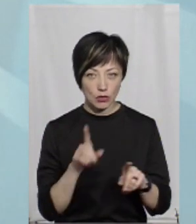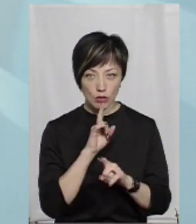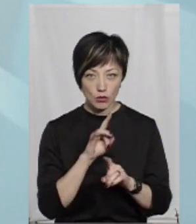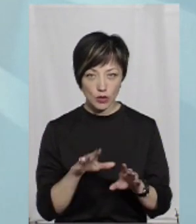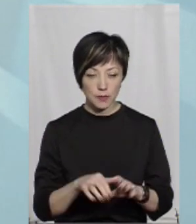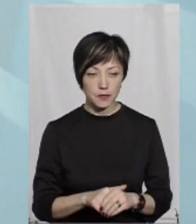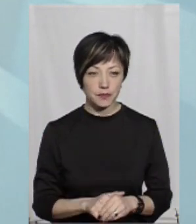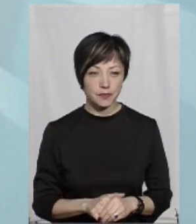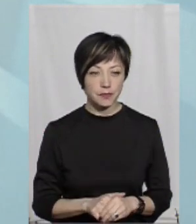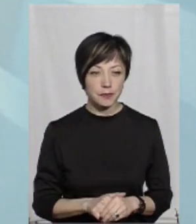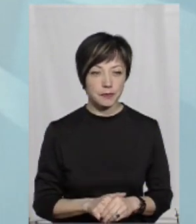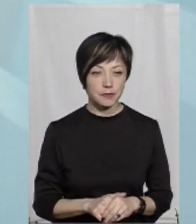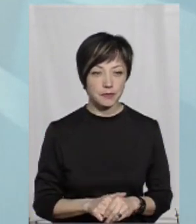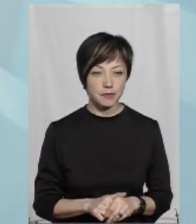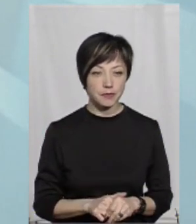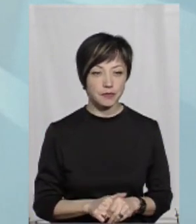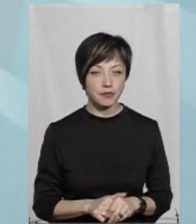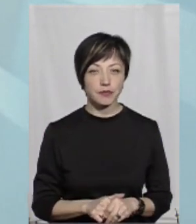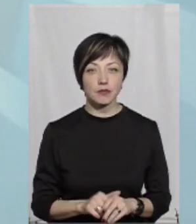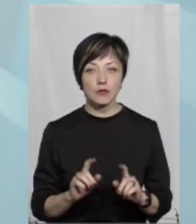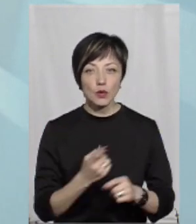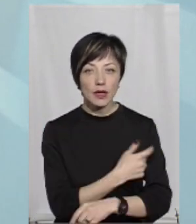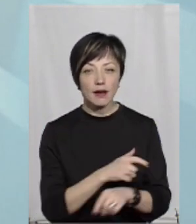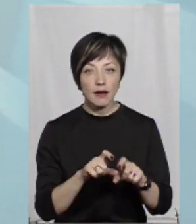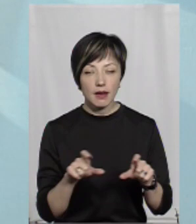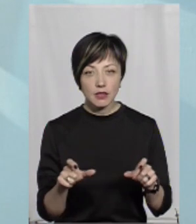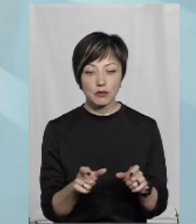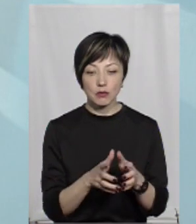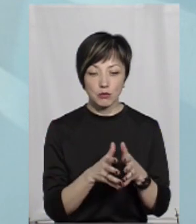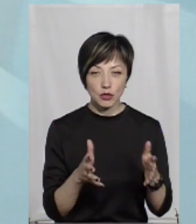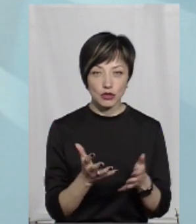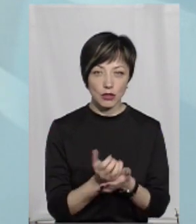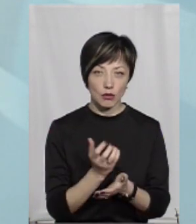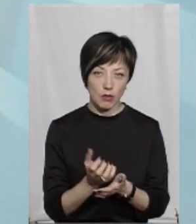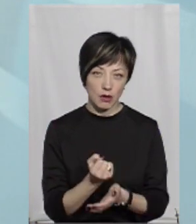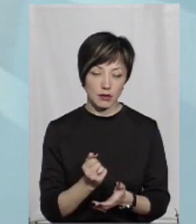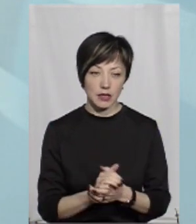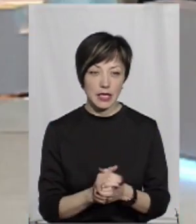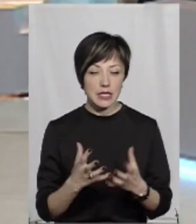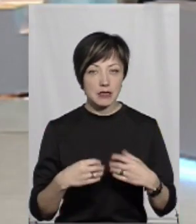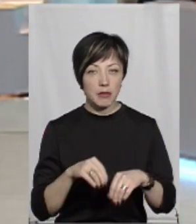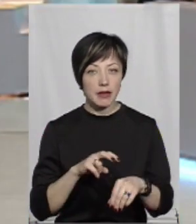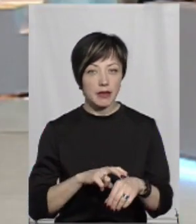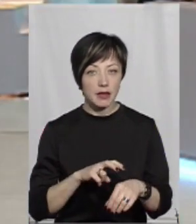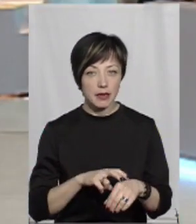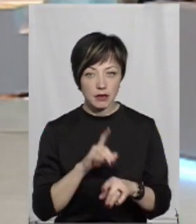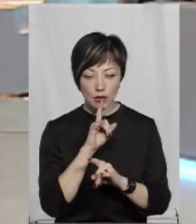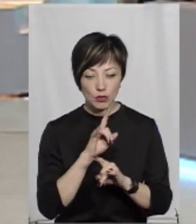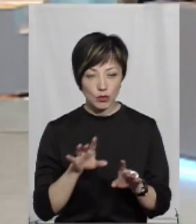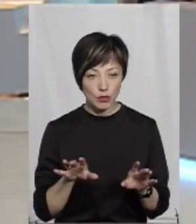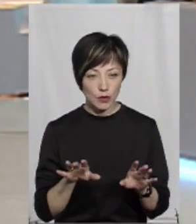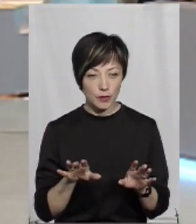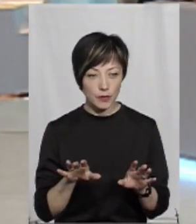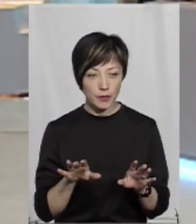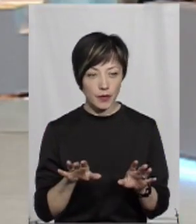не буде. Тому що лікарні будуть працювати так, чим більше заробляти. Сімейний лікар не буде